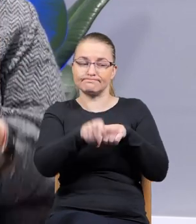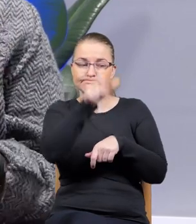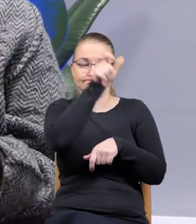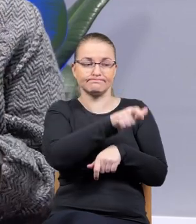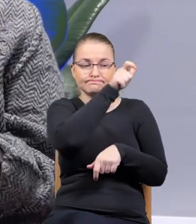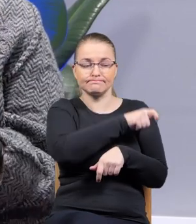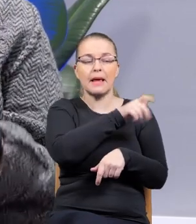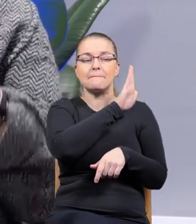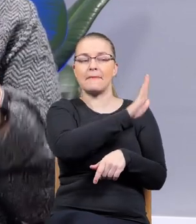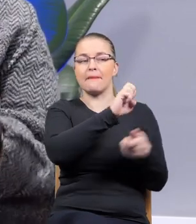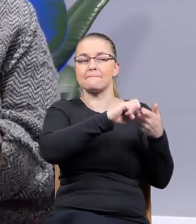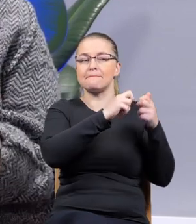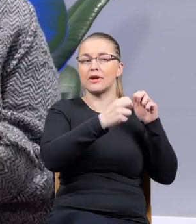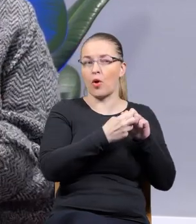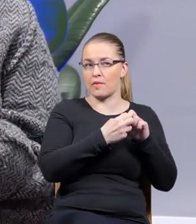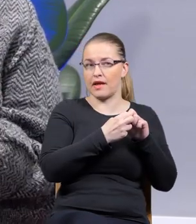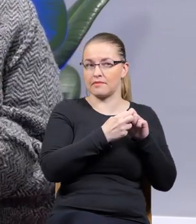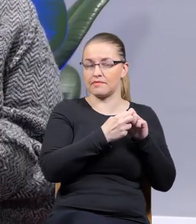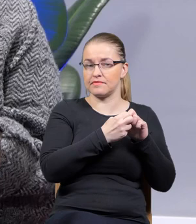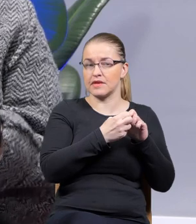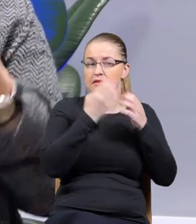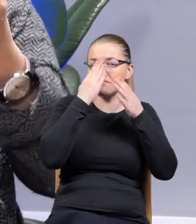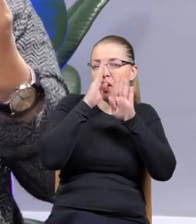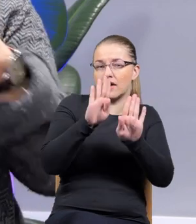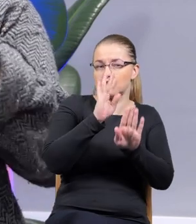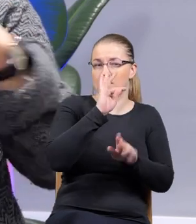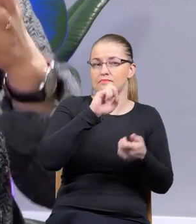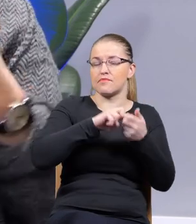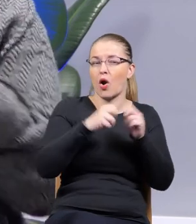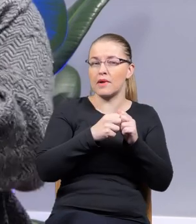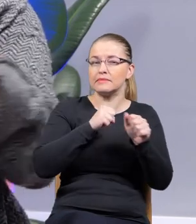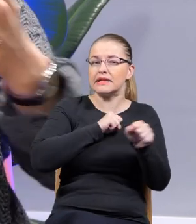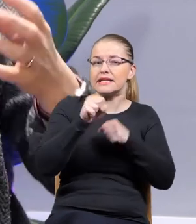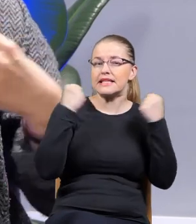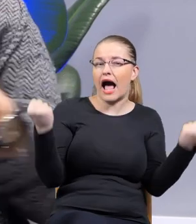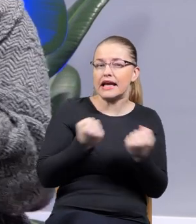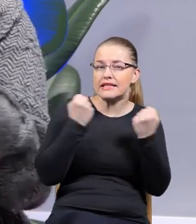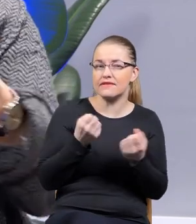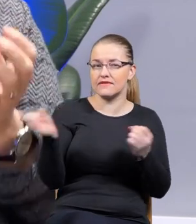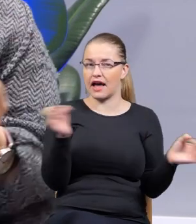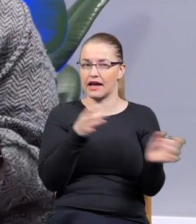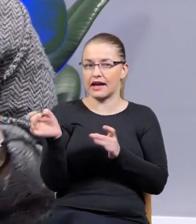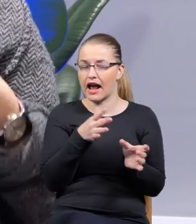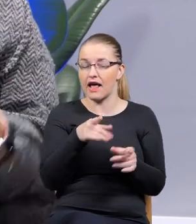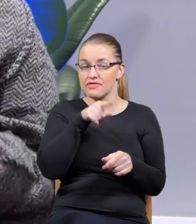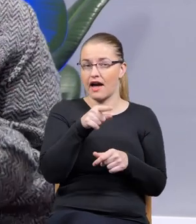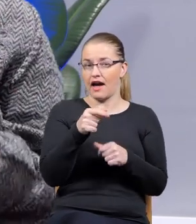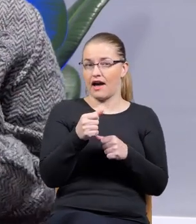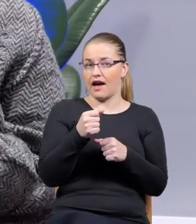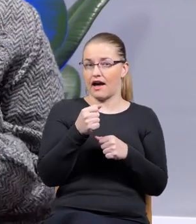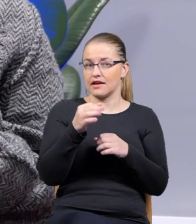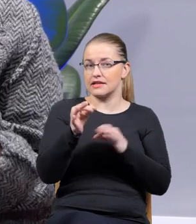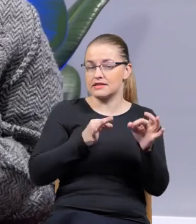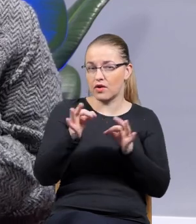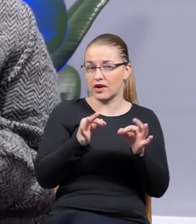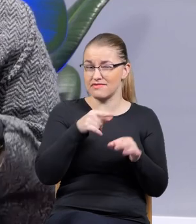persony, osoby, które jakby są aktywnymi graczami w tej historii, która się tworzy i często te